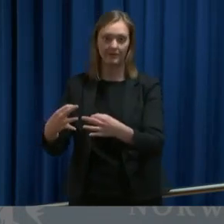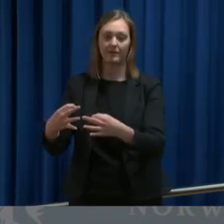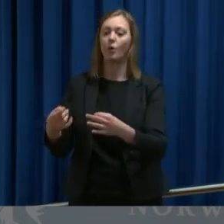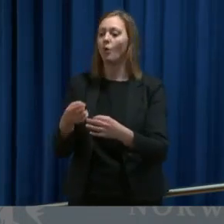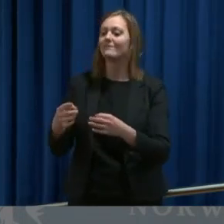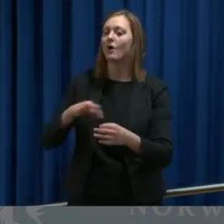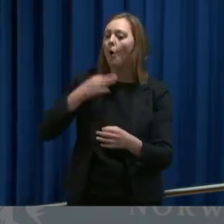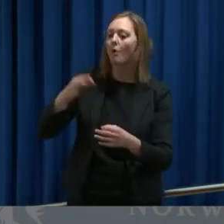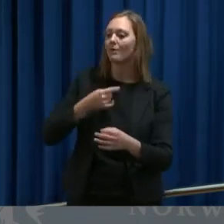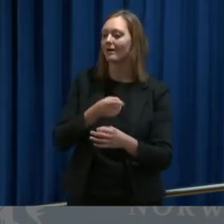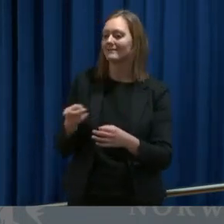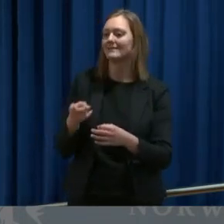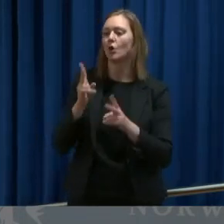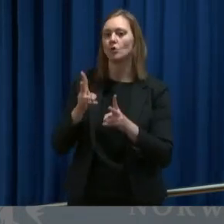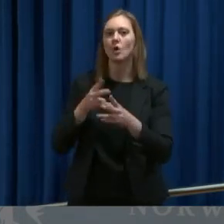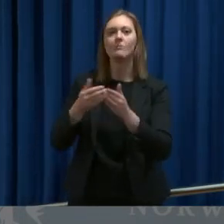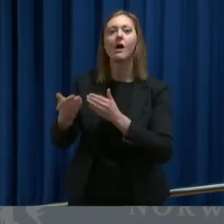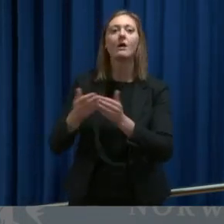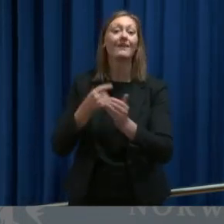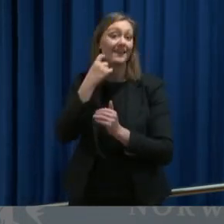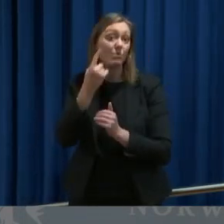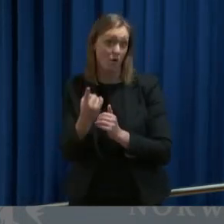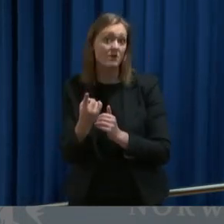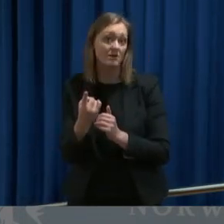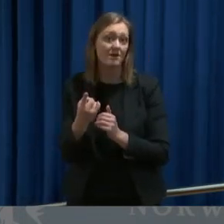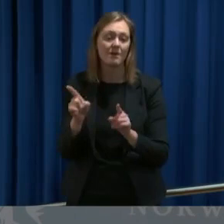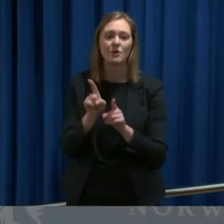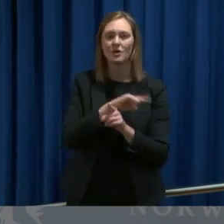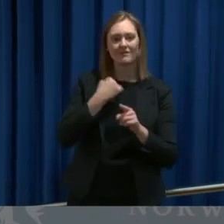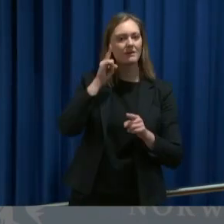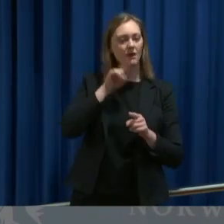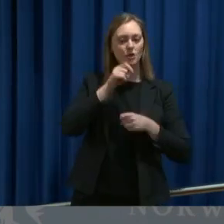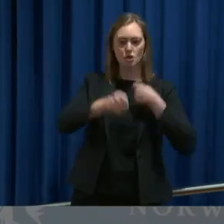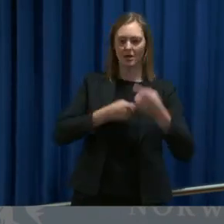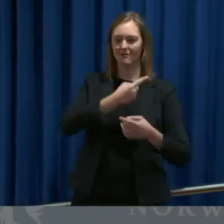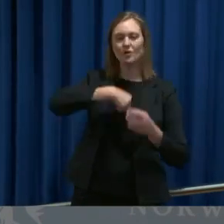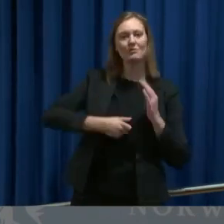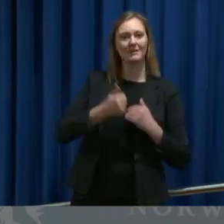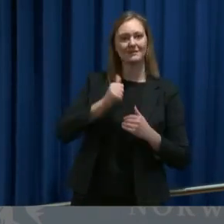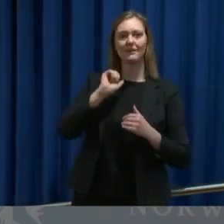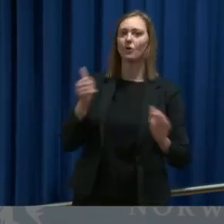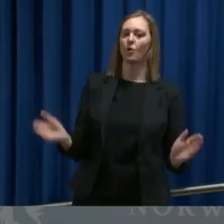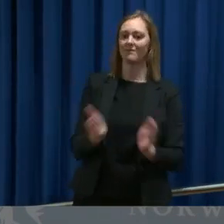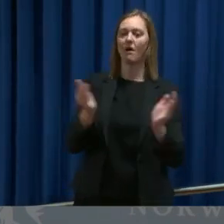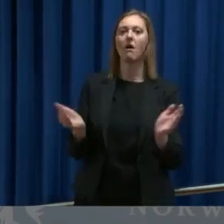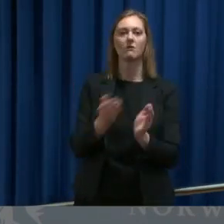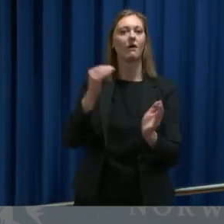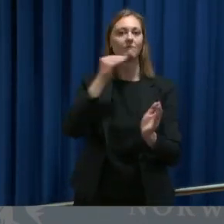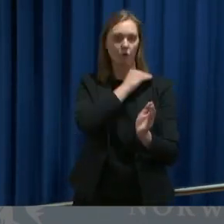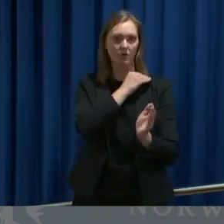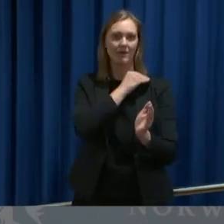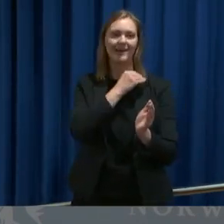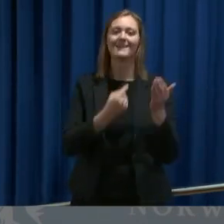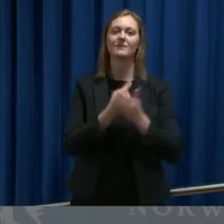satt opp til behandling på Stortinget allerede i morgen slik at vi kan gjøre det vi kan for å ivareta folk i den